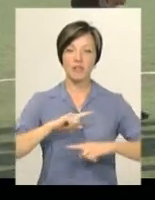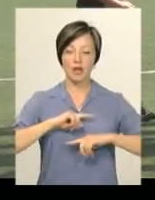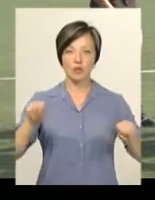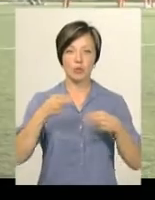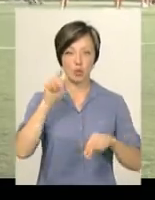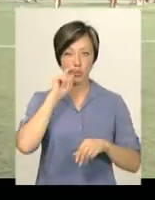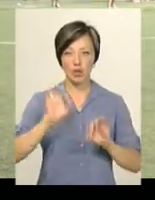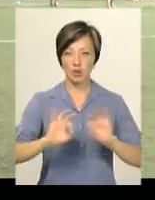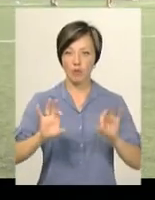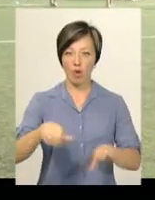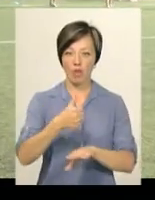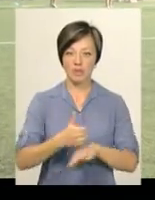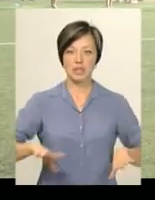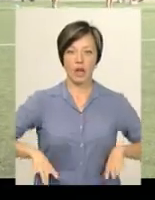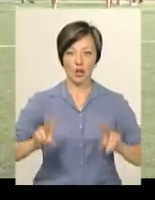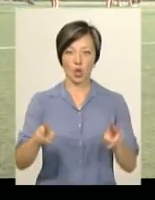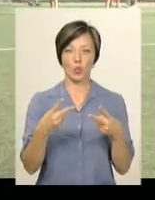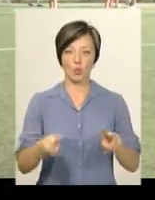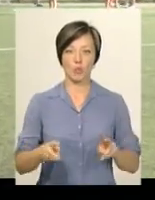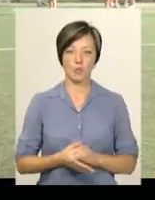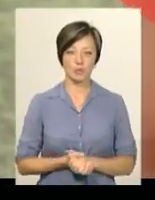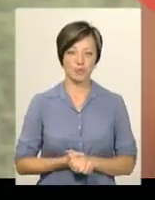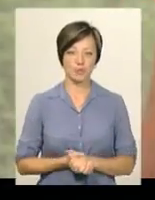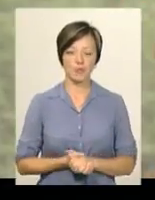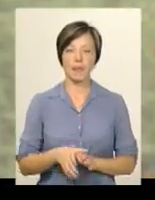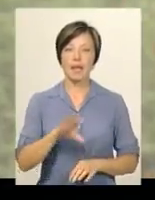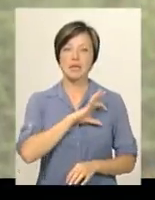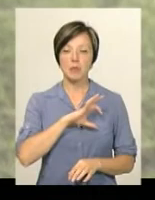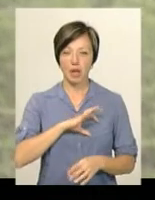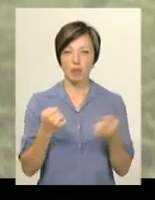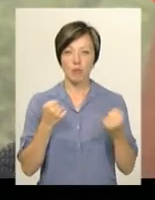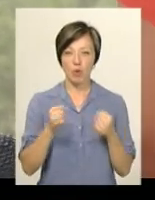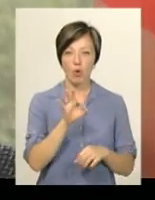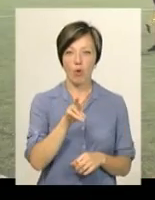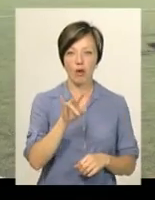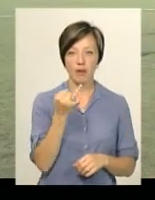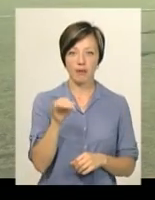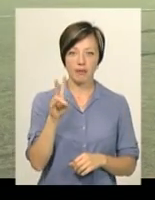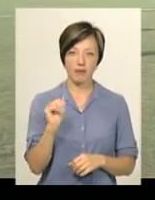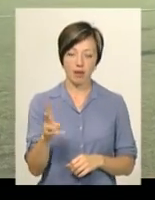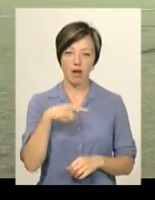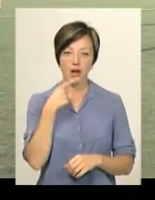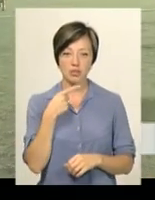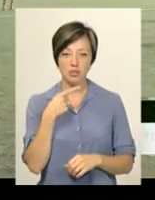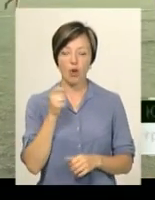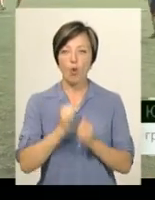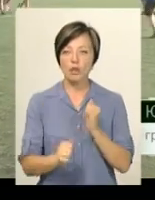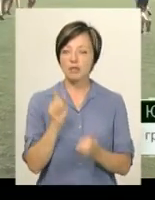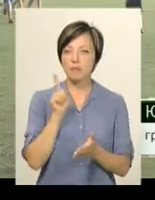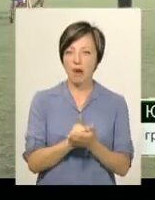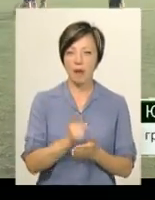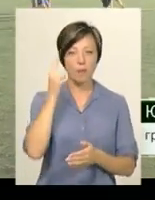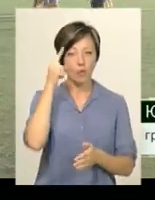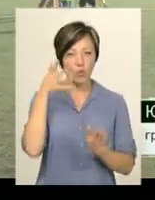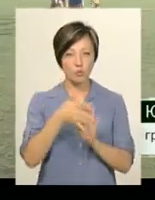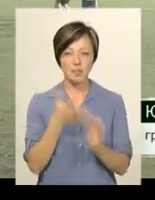України, розповів головний тренер клубу Олександр Мігунов. За медалі побореться Юрій Олійник. «Кожен має подумати свої тактики і